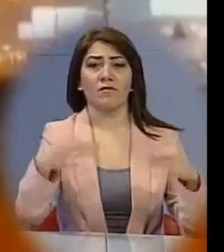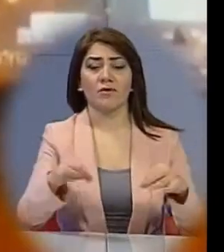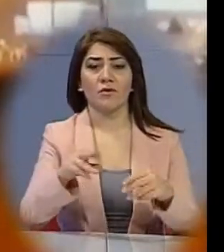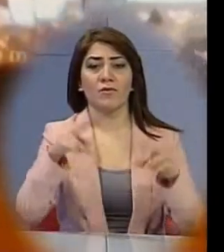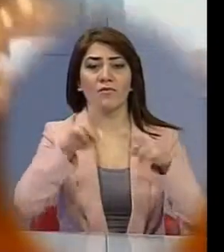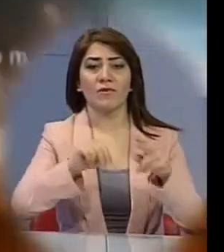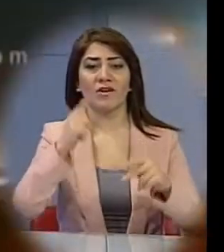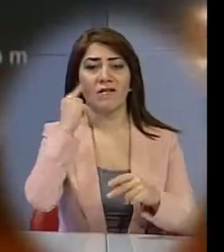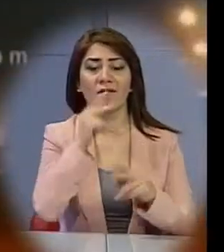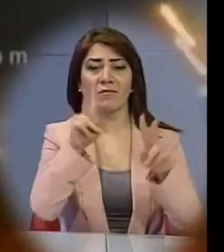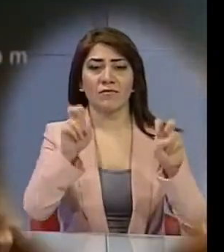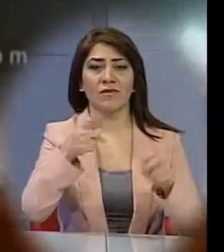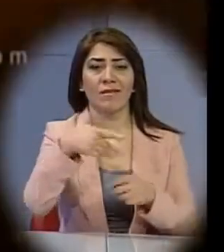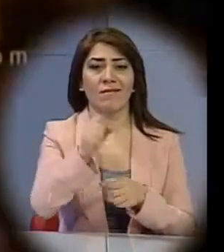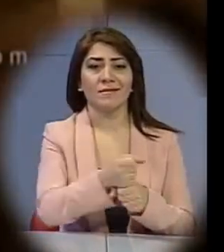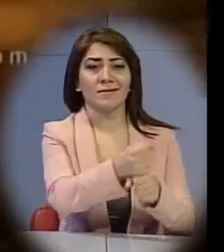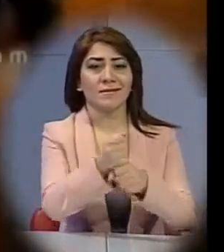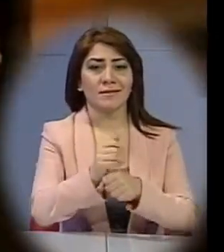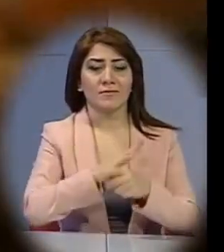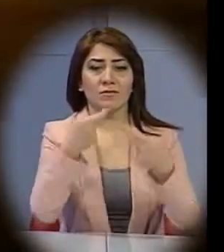Հիրավապահներն արձունքավեր գազ ենք իրարել, չնայեց մարզադաշտի պատրիտակ ծավալ ոստիկաններ։